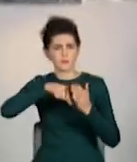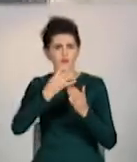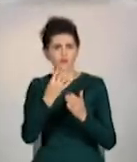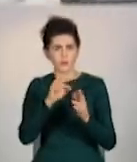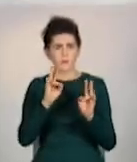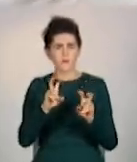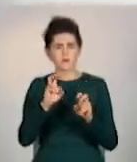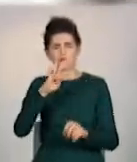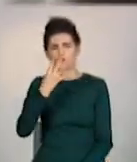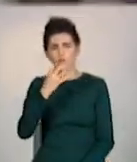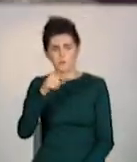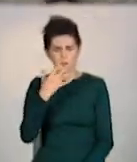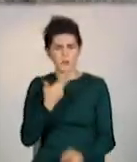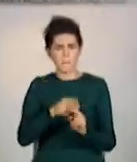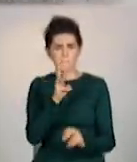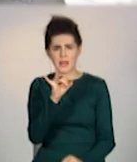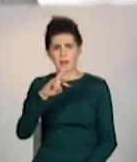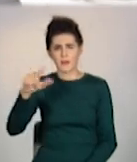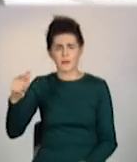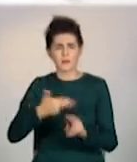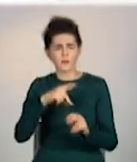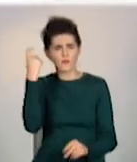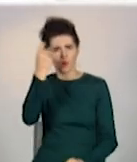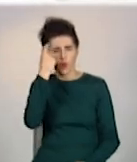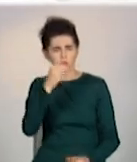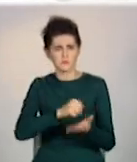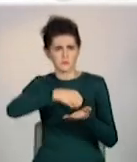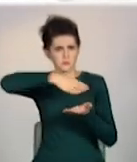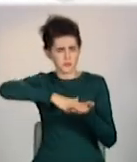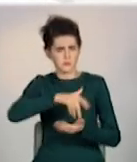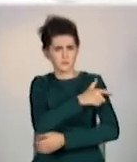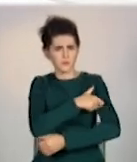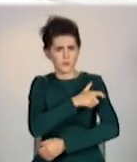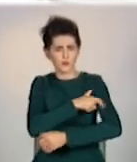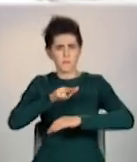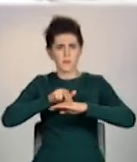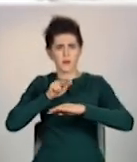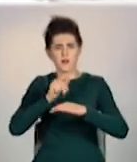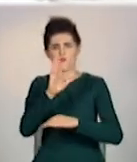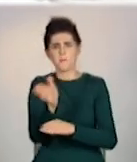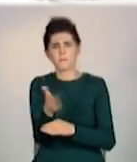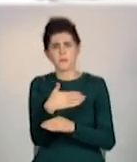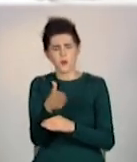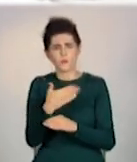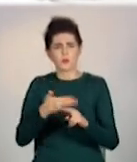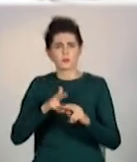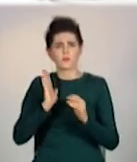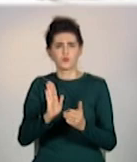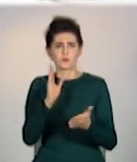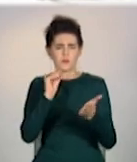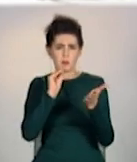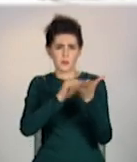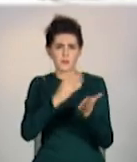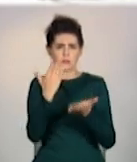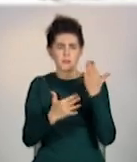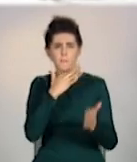Чотири, п'ять проміли – це рекордна кількість алкоголю в крові, яку зафіксували патрульні у Маріуполі. Така цифра може з'явитися на драгері, якщо